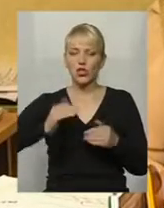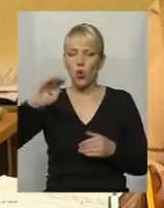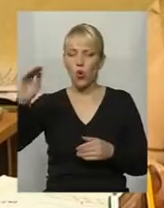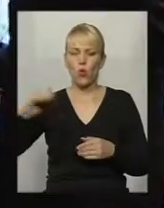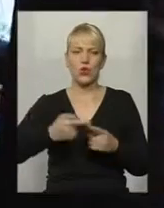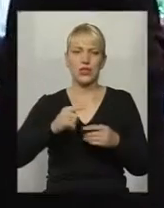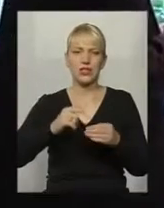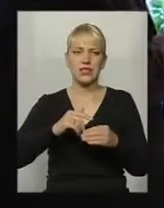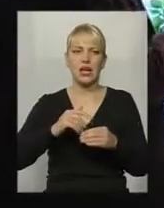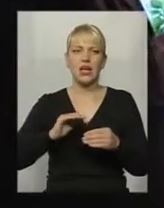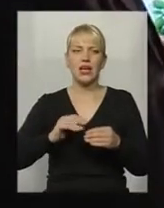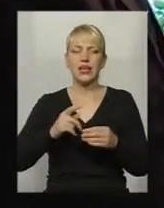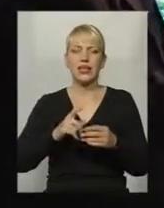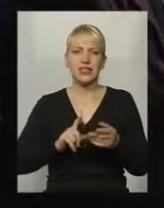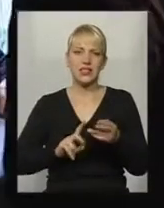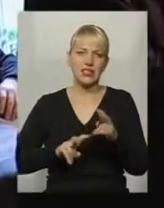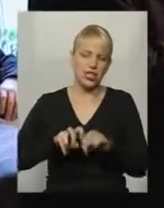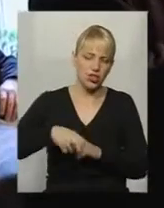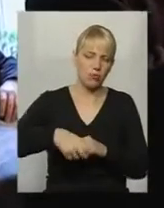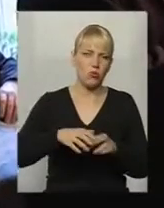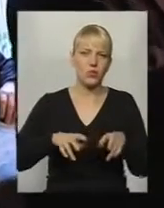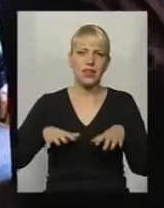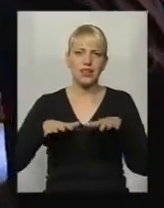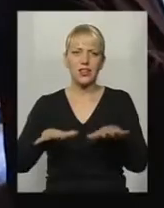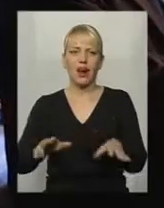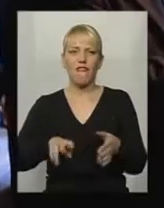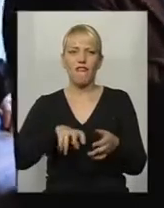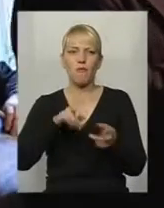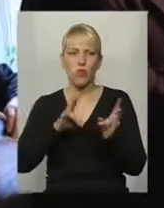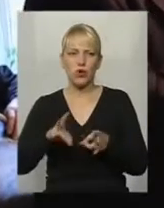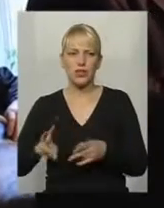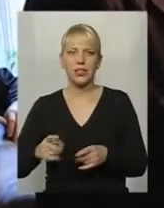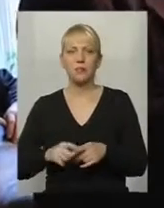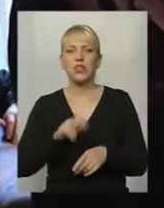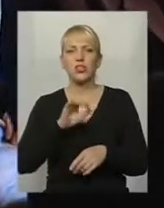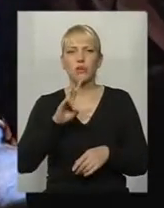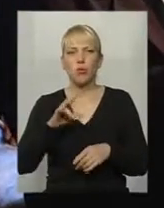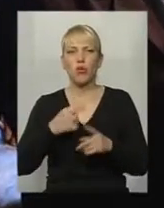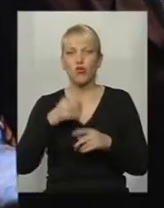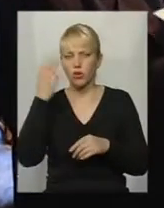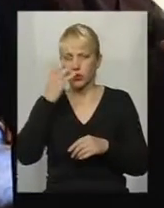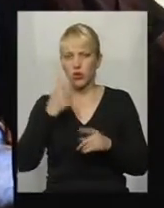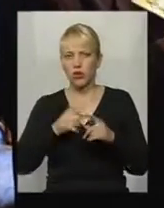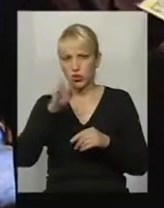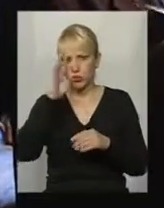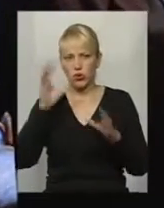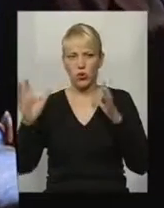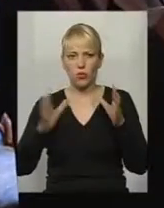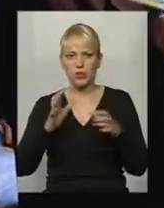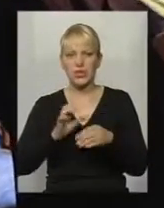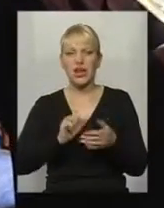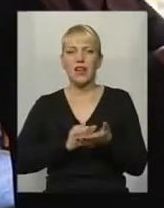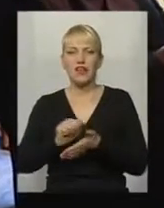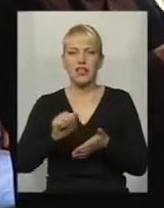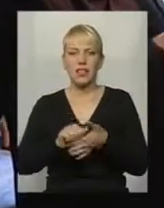травмуються. А це 70-річний Петро Леськов з Литичева. Попри значні вади зору, чоловік навіть опікується виданням